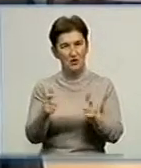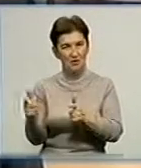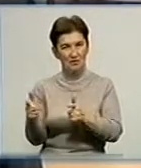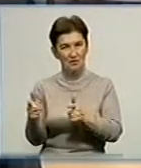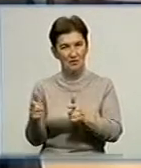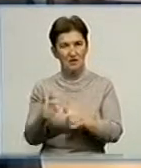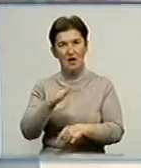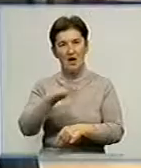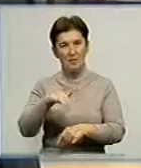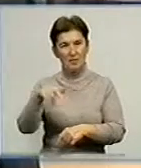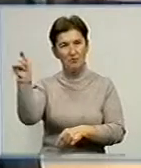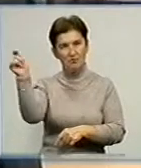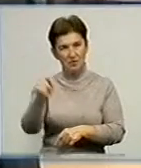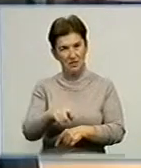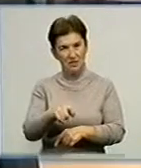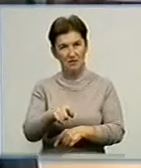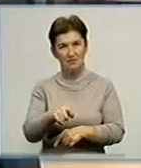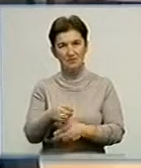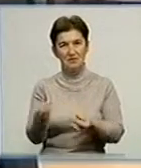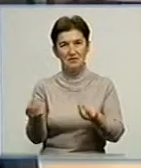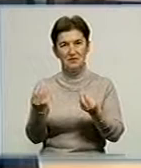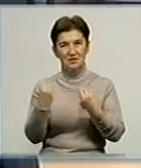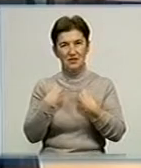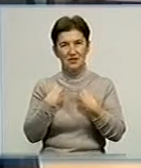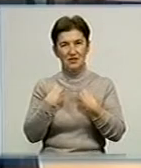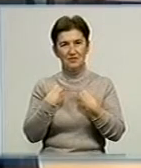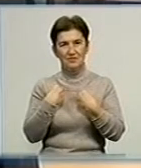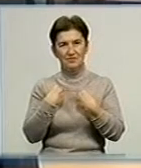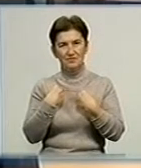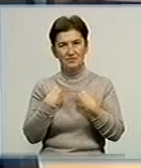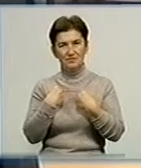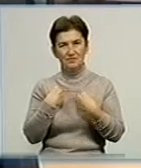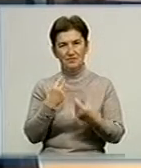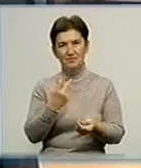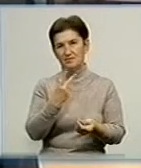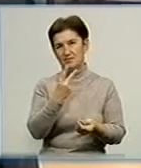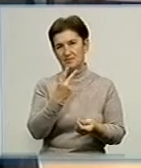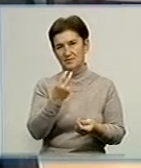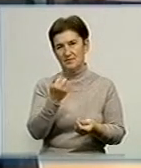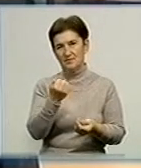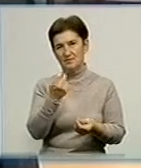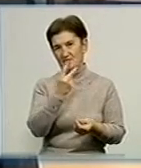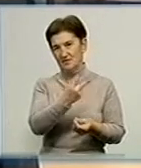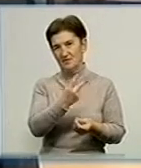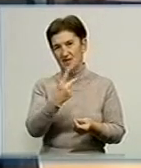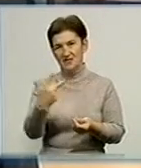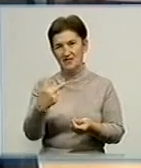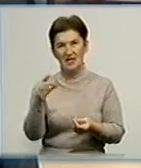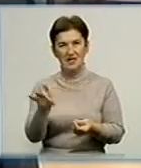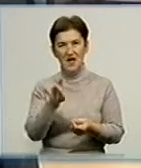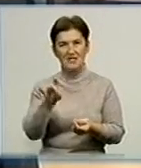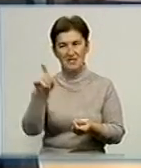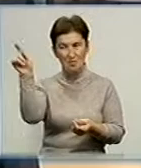А потім приїхали, здали все по рівні. Один, два, три. Я не помню, скільки разів. Три рази, по-моєму, приїжджали.